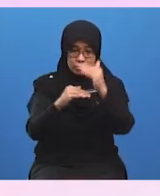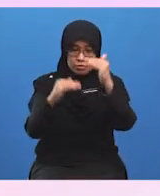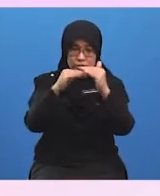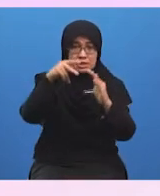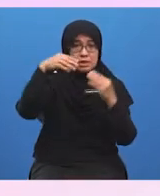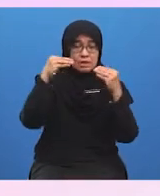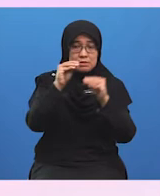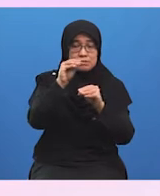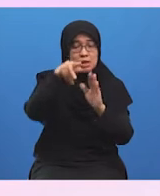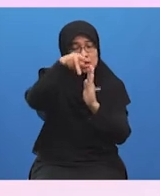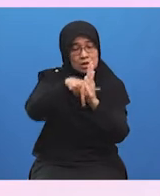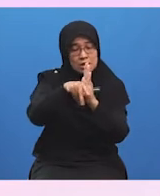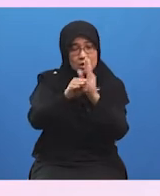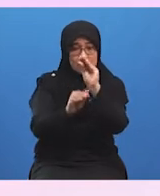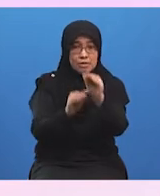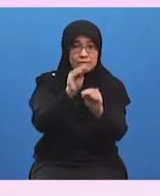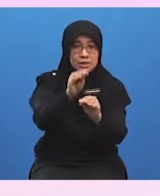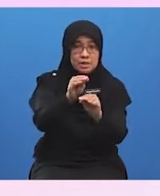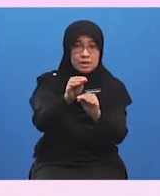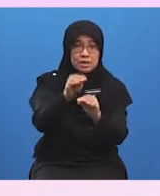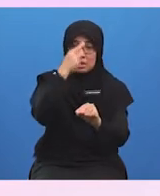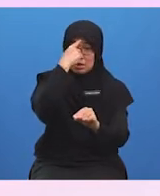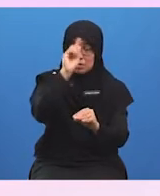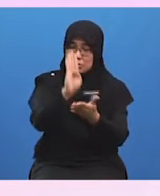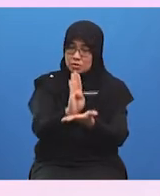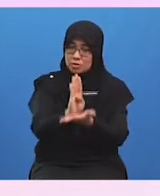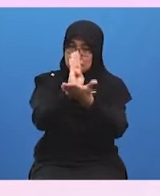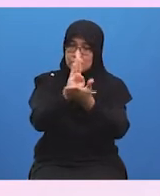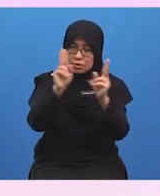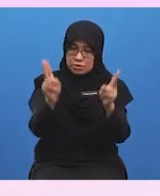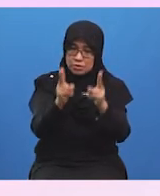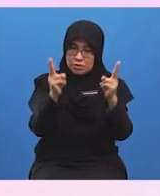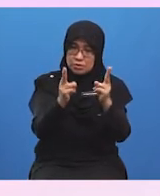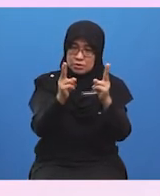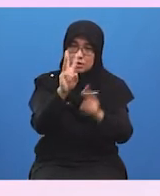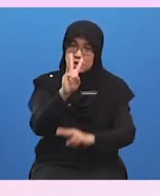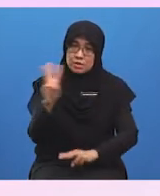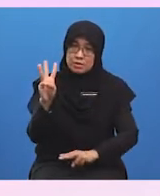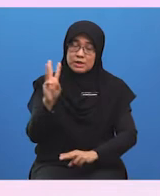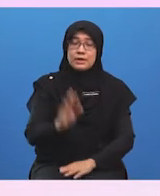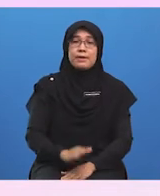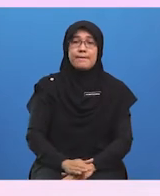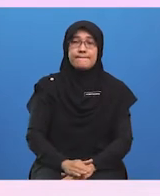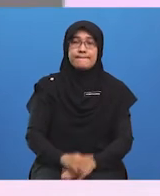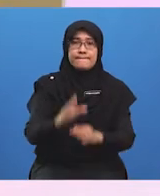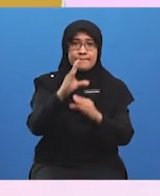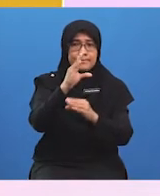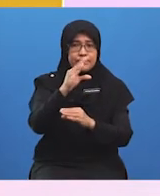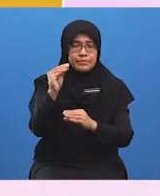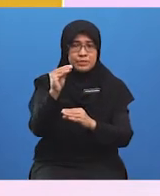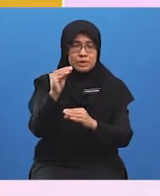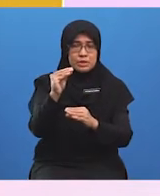untuk membantu para usahawan. Ia juga memantap dan